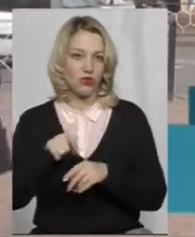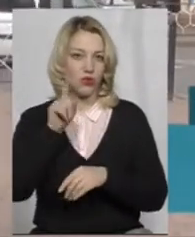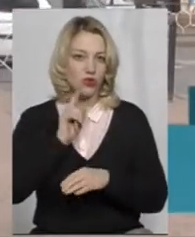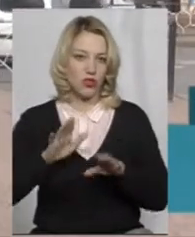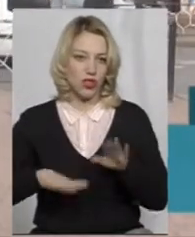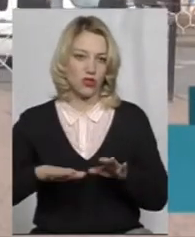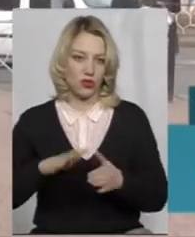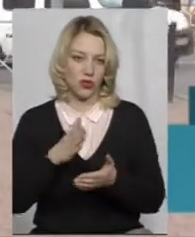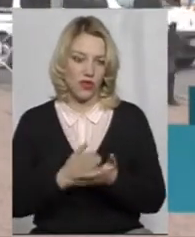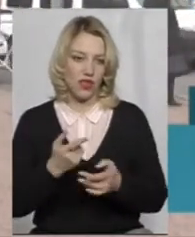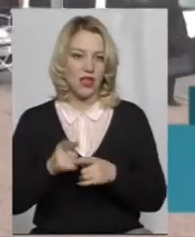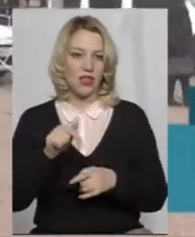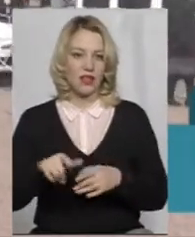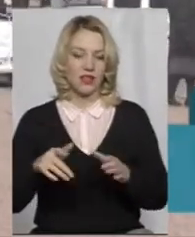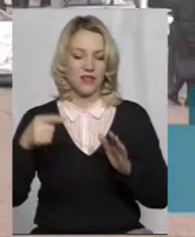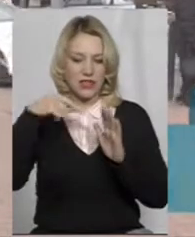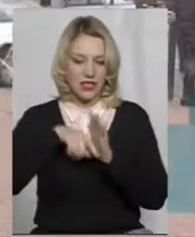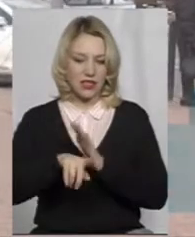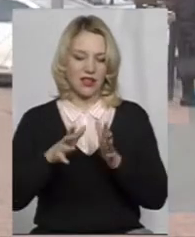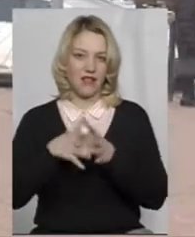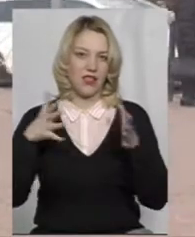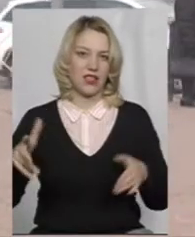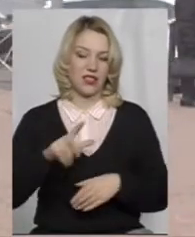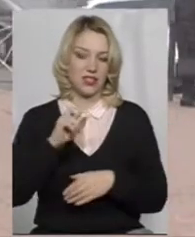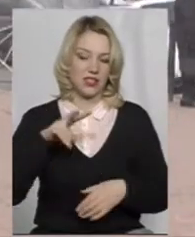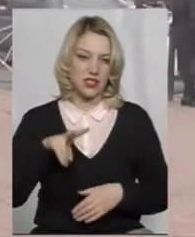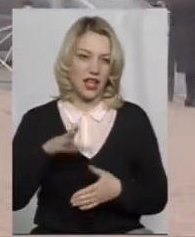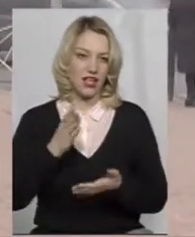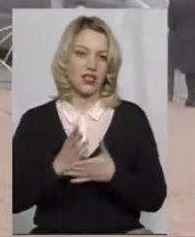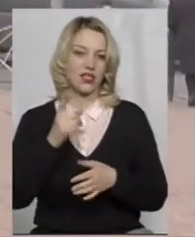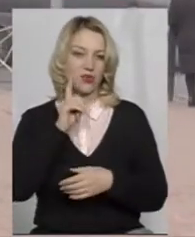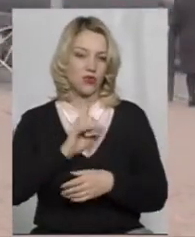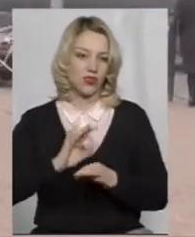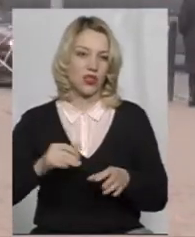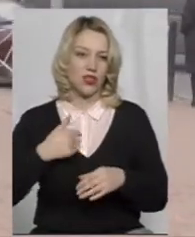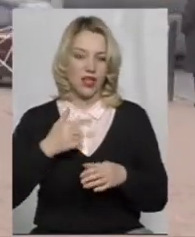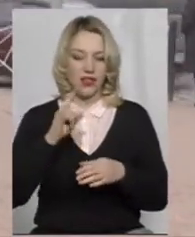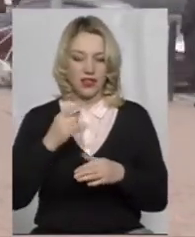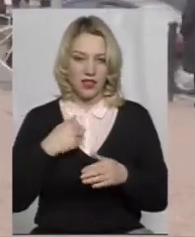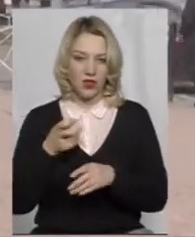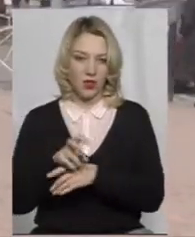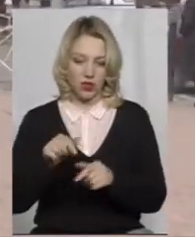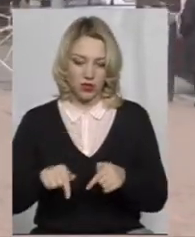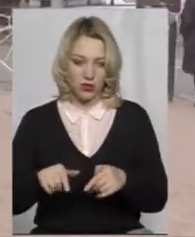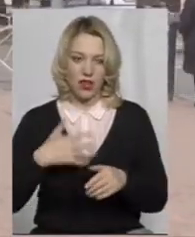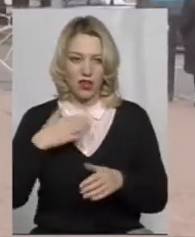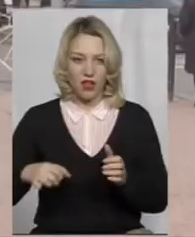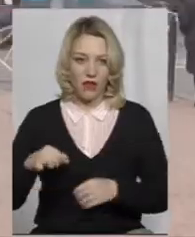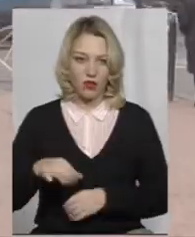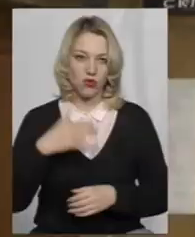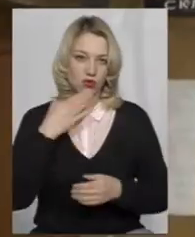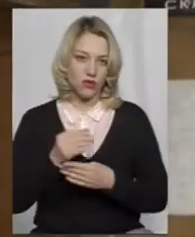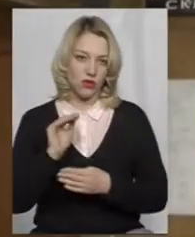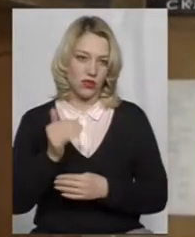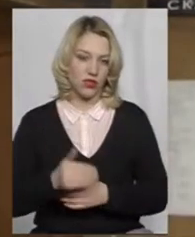розташування. І всередині великі кінозали зручні. Я ходила сюди ще дитиною і тепер вже вожу свою дитину